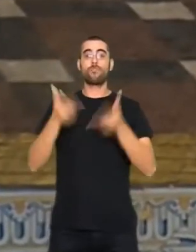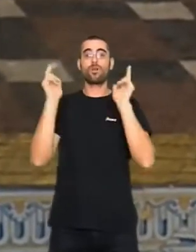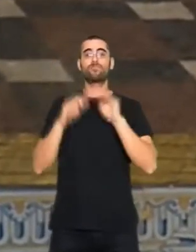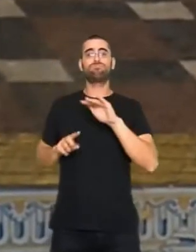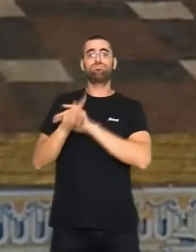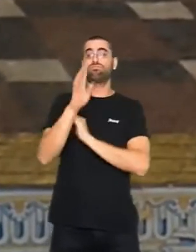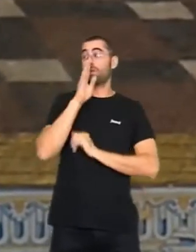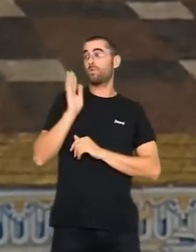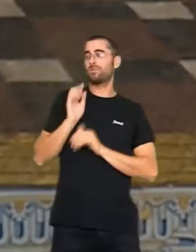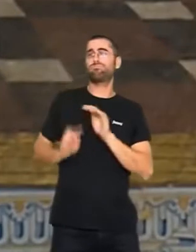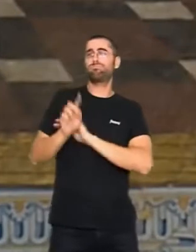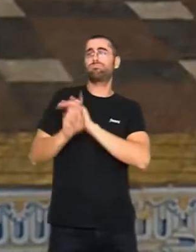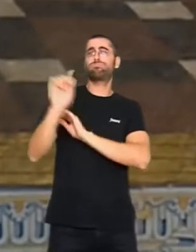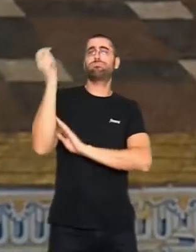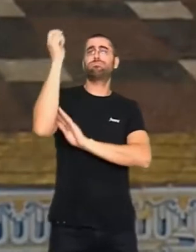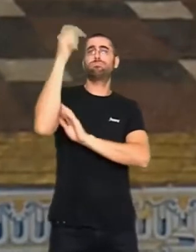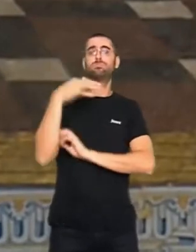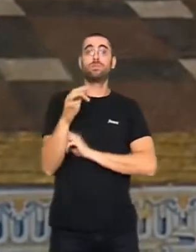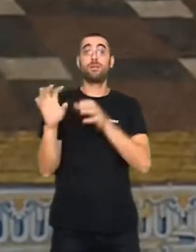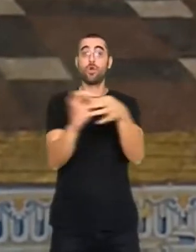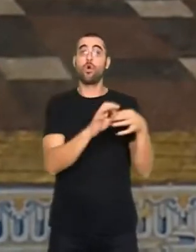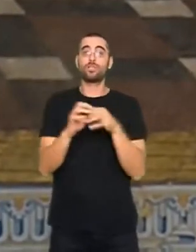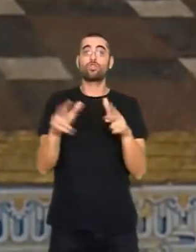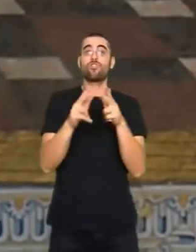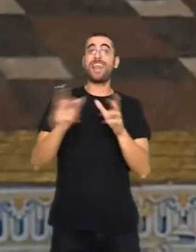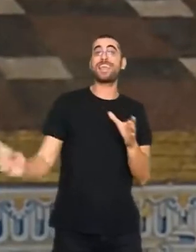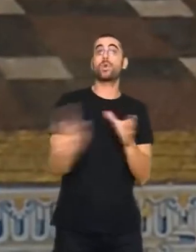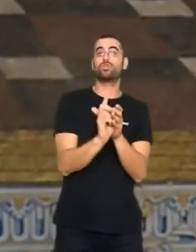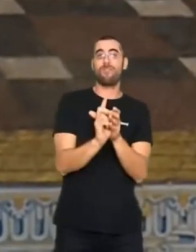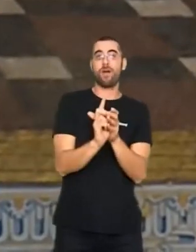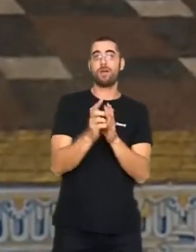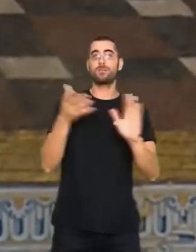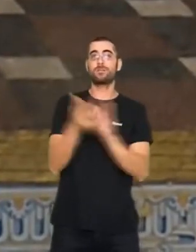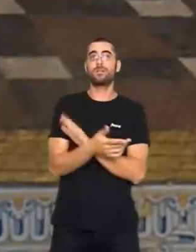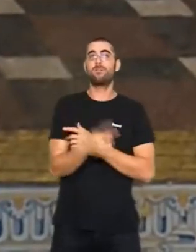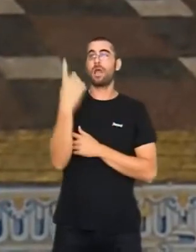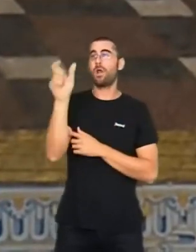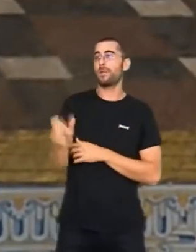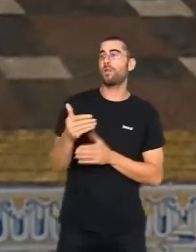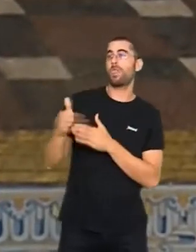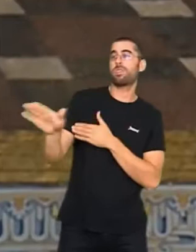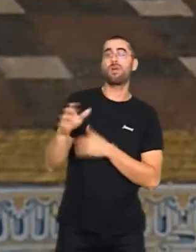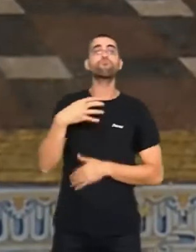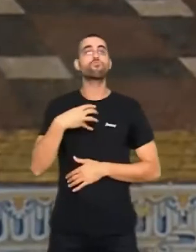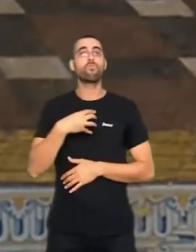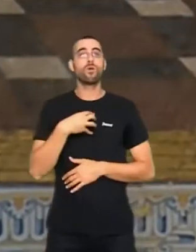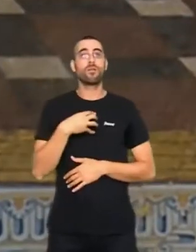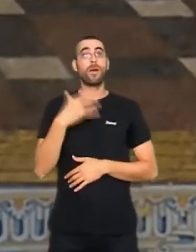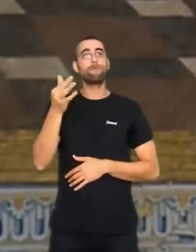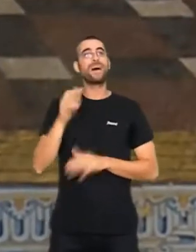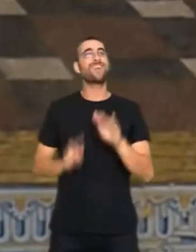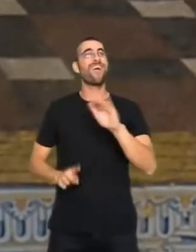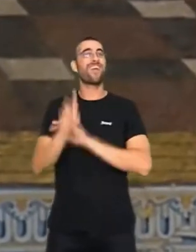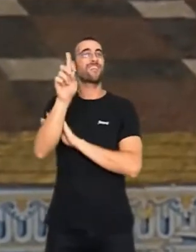en els darrers quatre anys. La cohesió social inclusiva, que no deixa ningú fora ni darrere. I el creixement